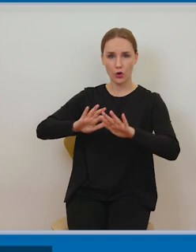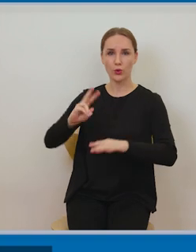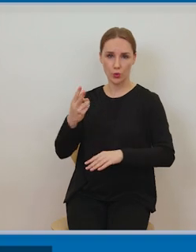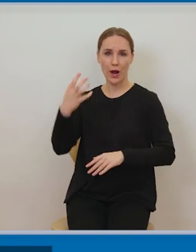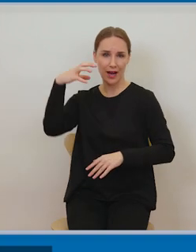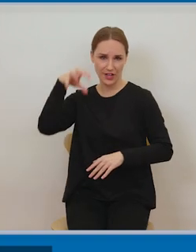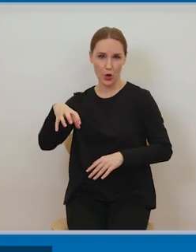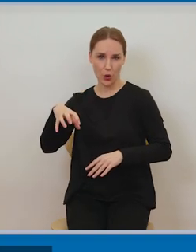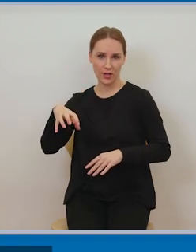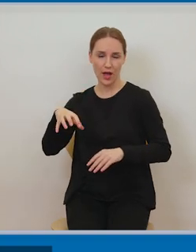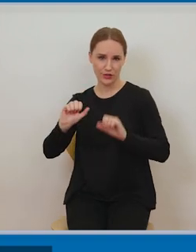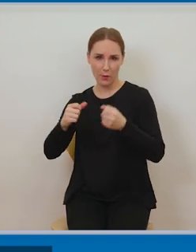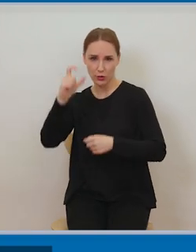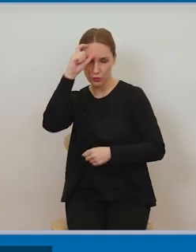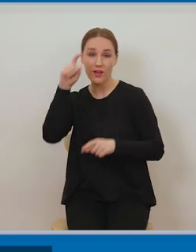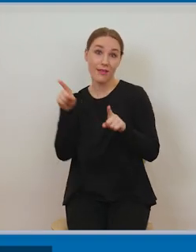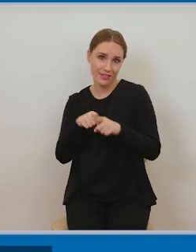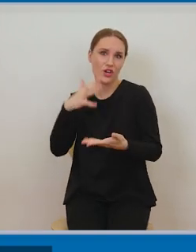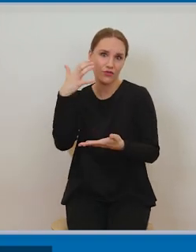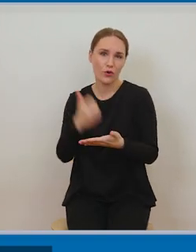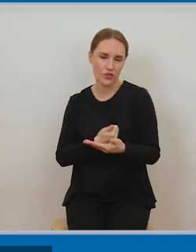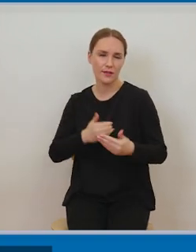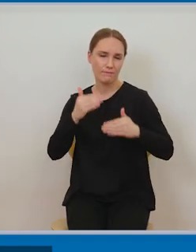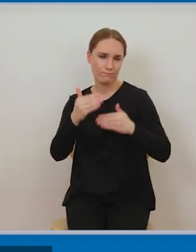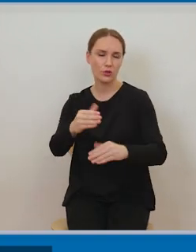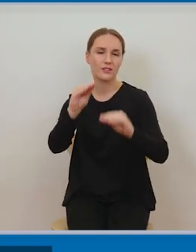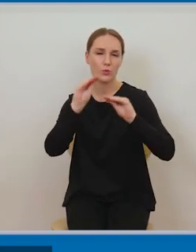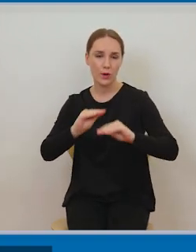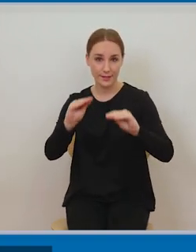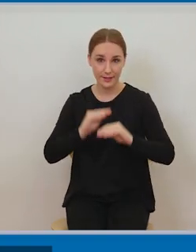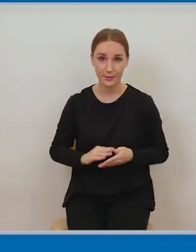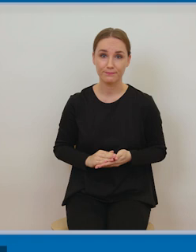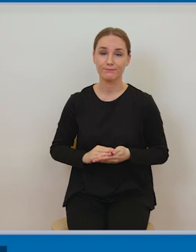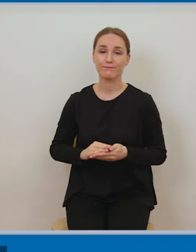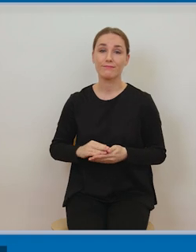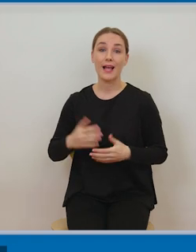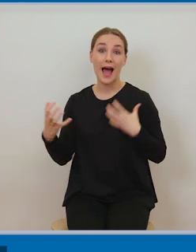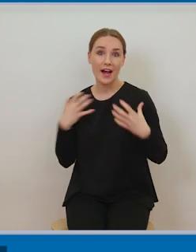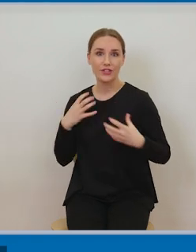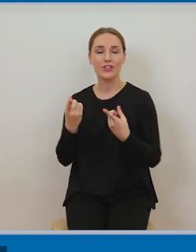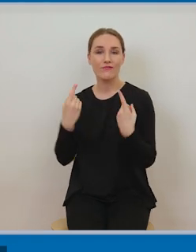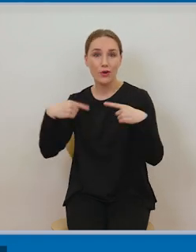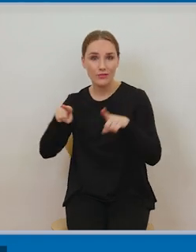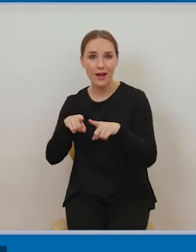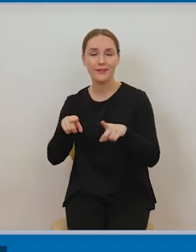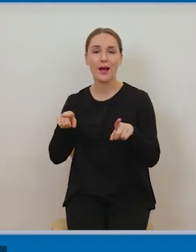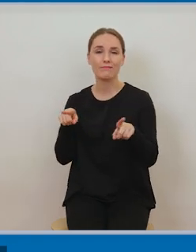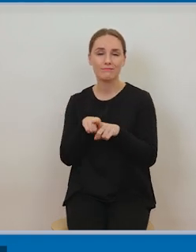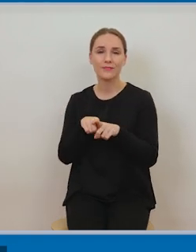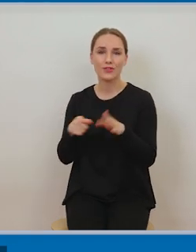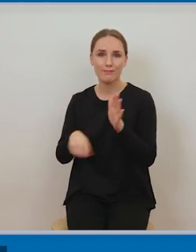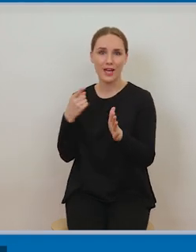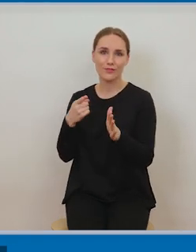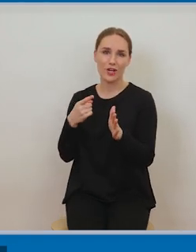wykorzystywane w procesach edukacyjnych, a mianowicie artystyczne wykonania, ich utrwalenia w formie fonogramów,